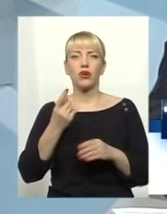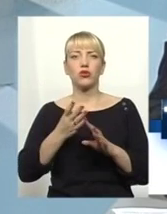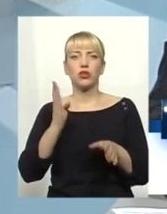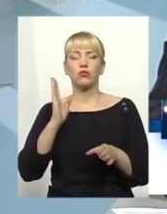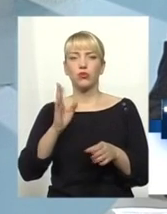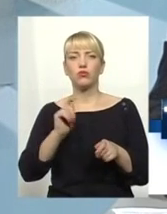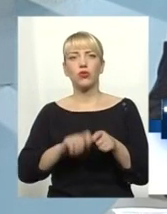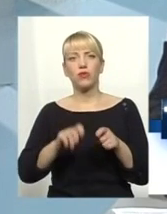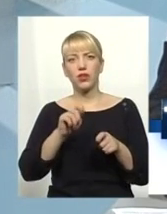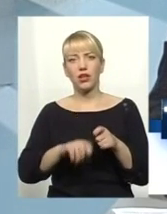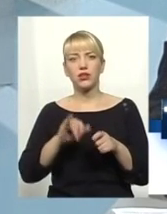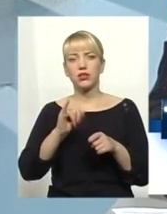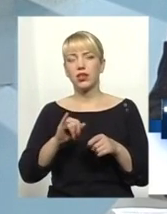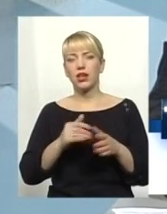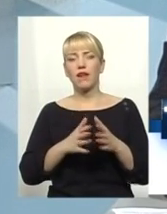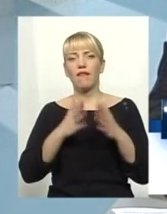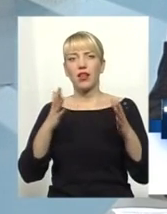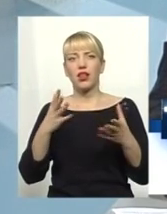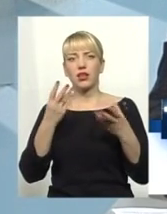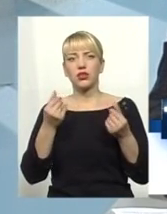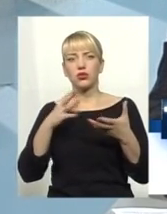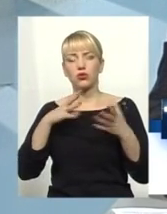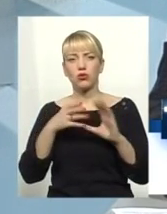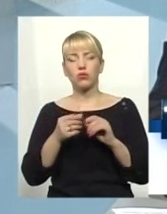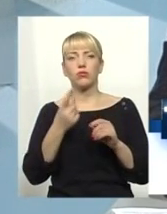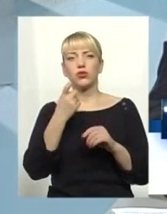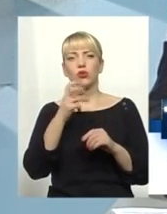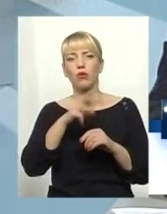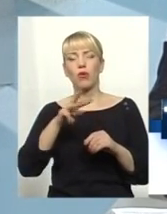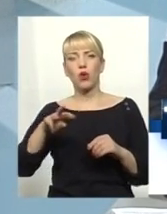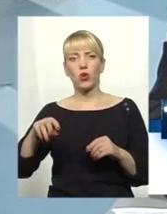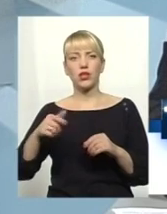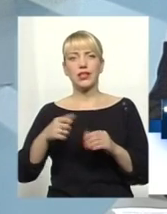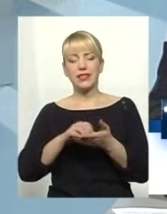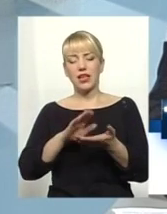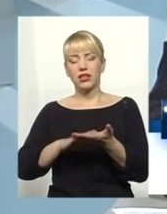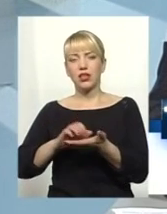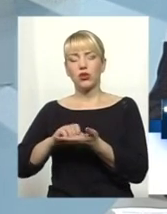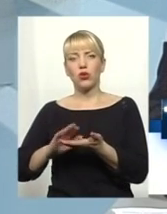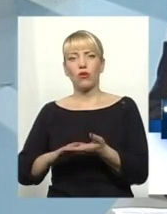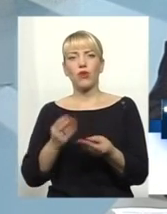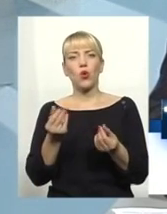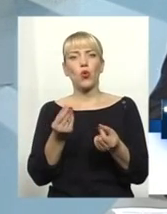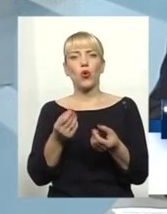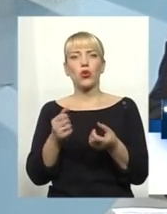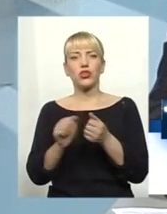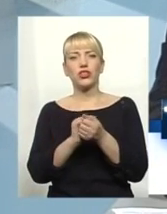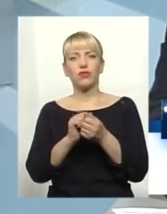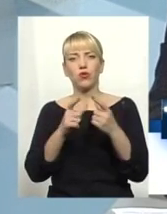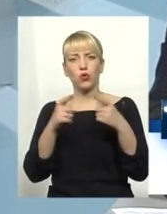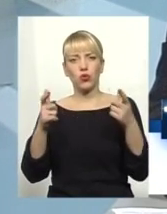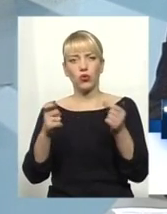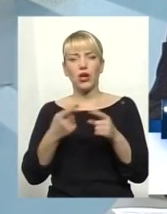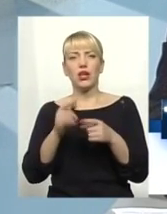перевірятися як великі суми від 100 мільйонів, задекларованих готівкою чи на рахунках,